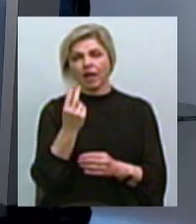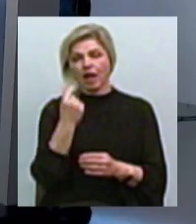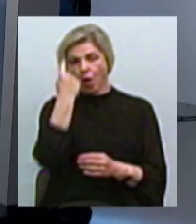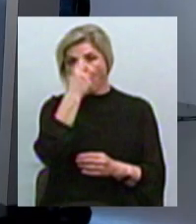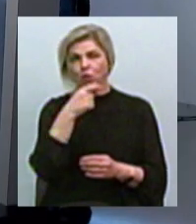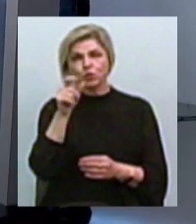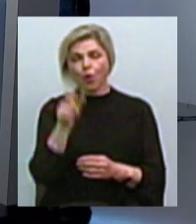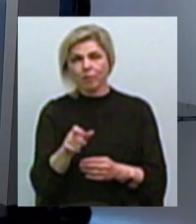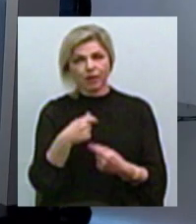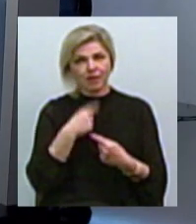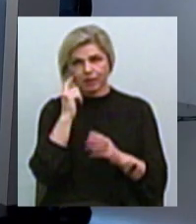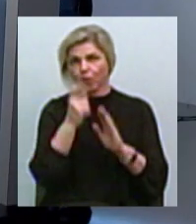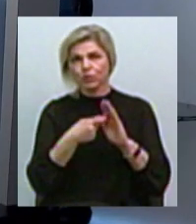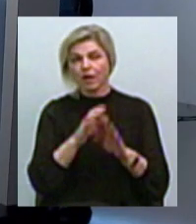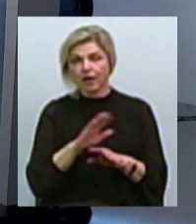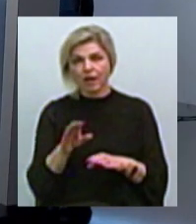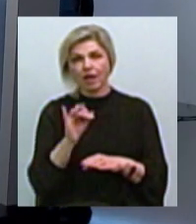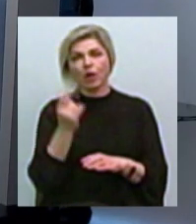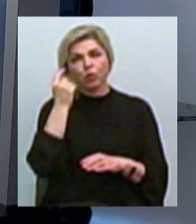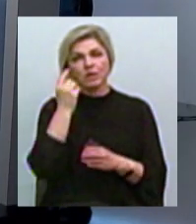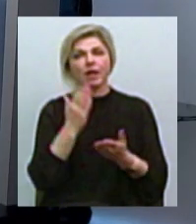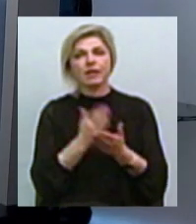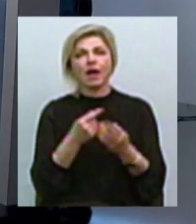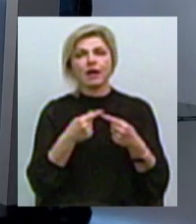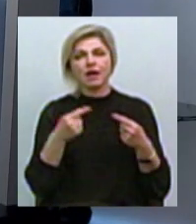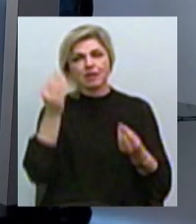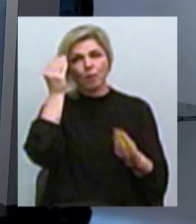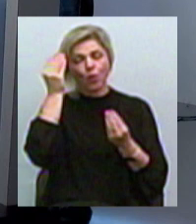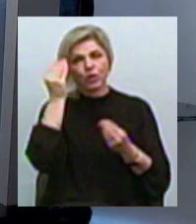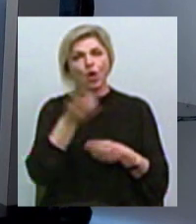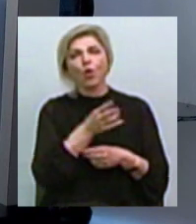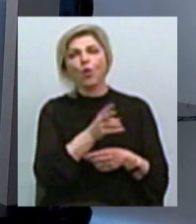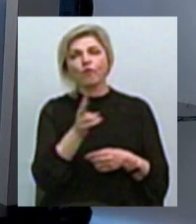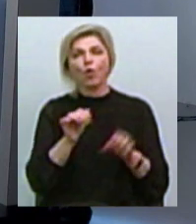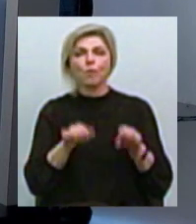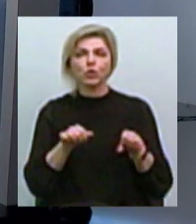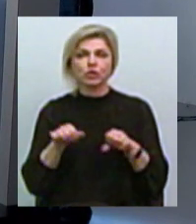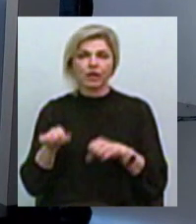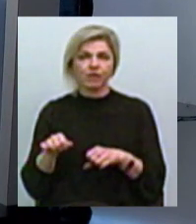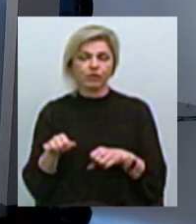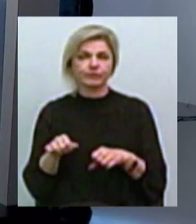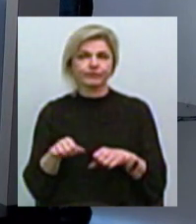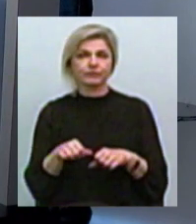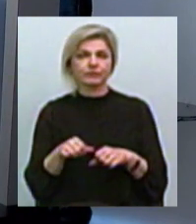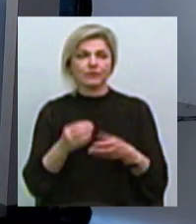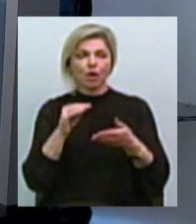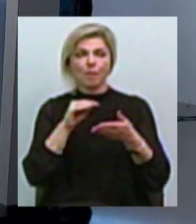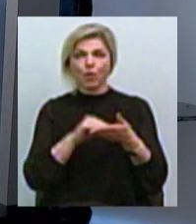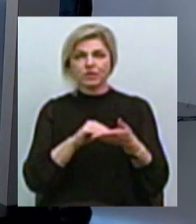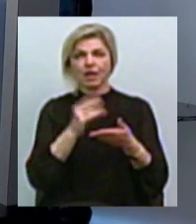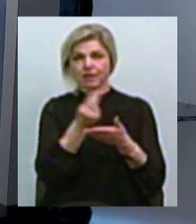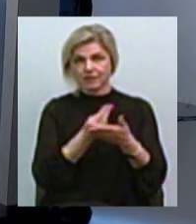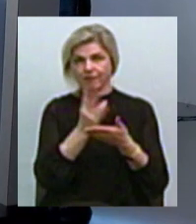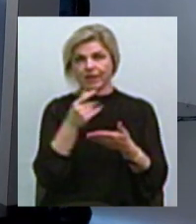але щодо особи тут таке питання Є різні погляди, кого, можливо, могли б поставити на тисячу